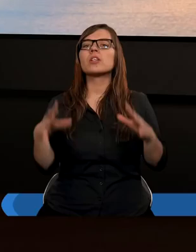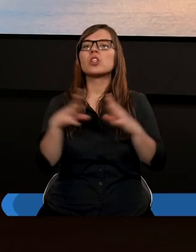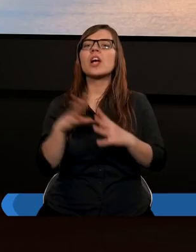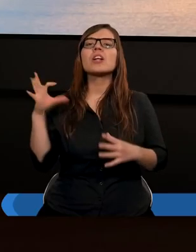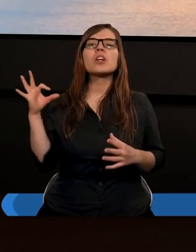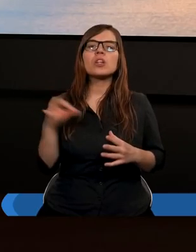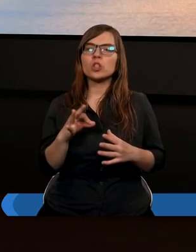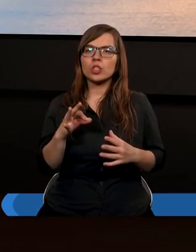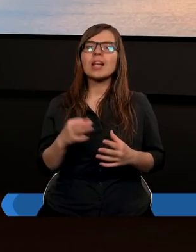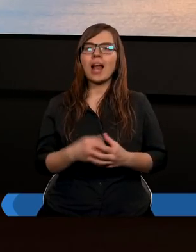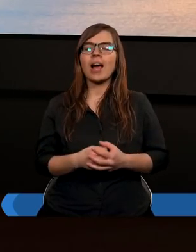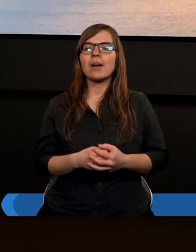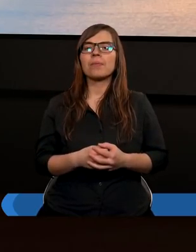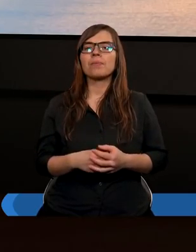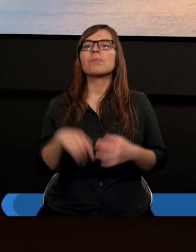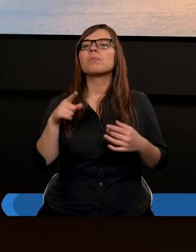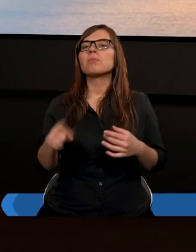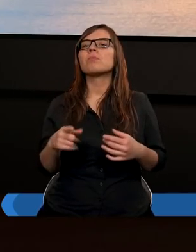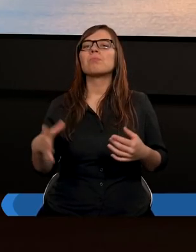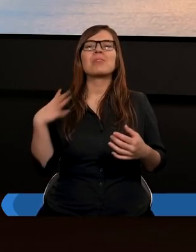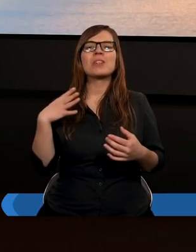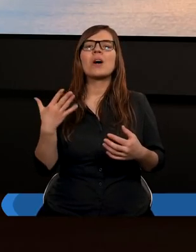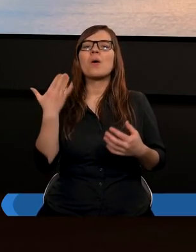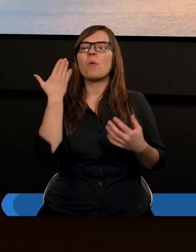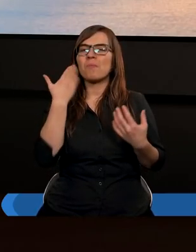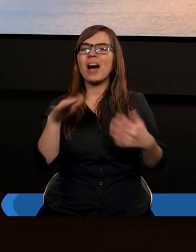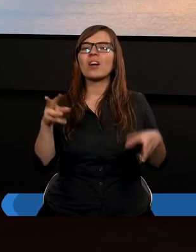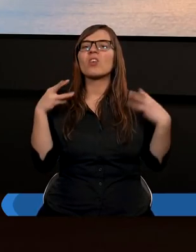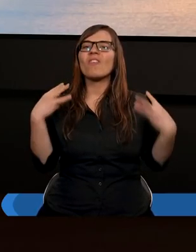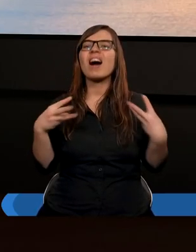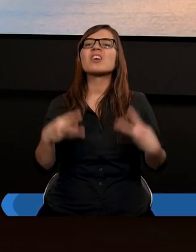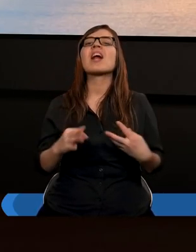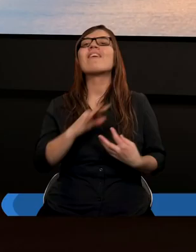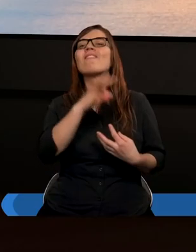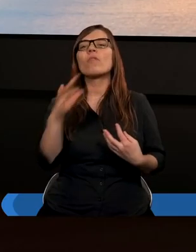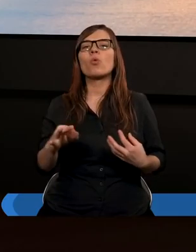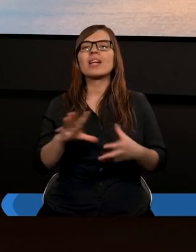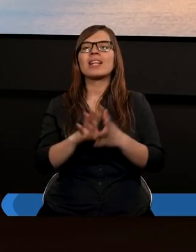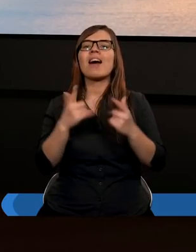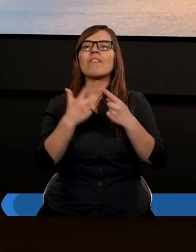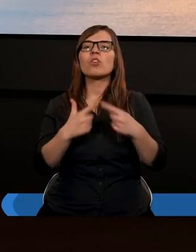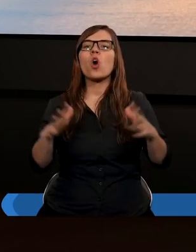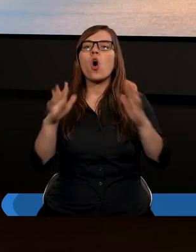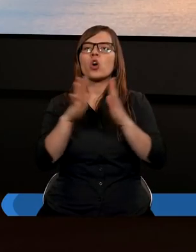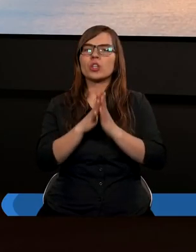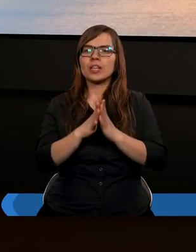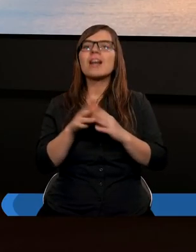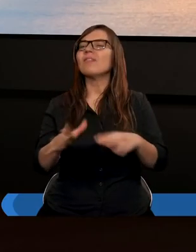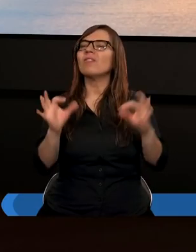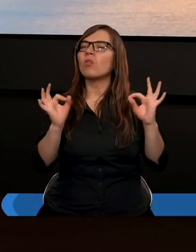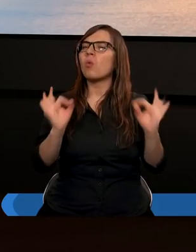Dziesięcina spełnia bardzo ważną funkcję w Kościele. Właściwie